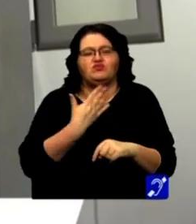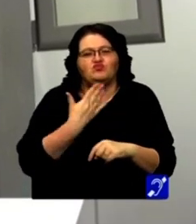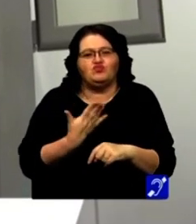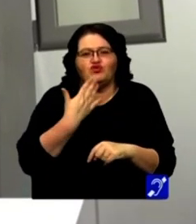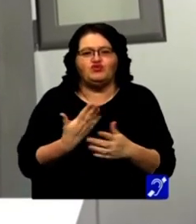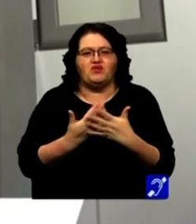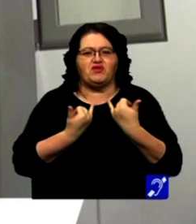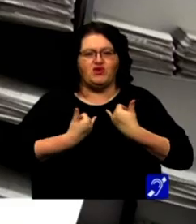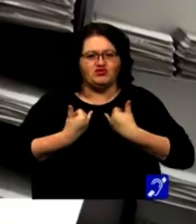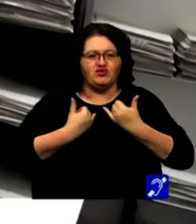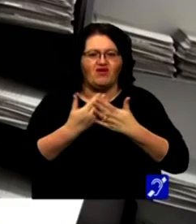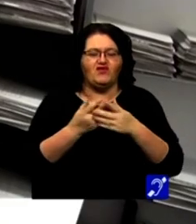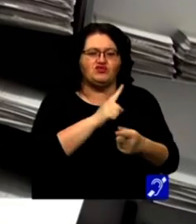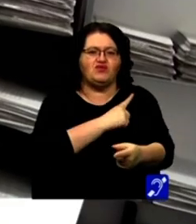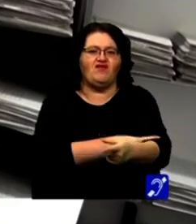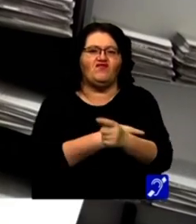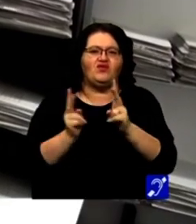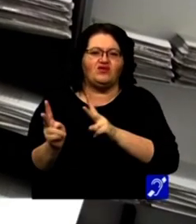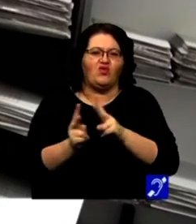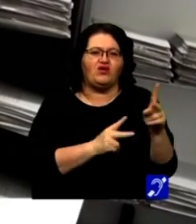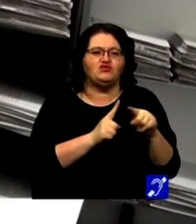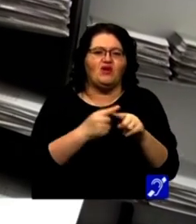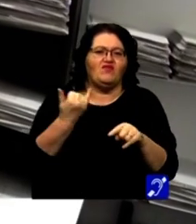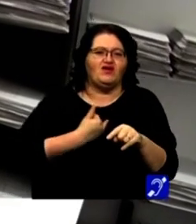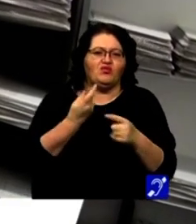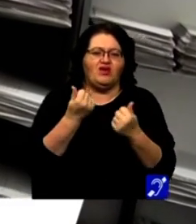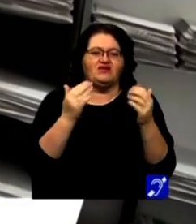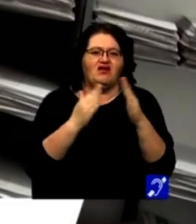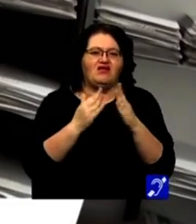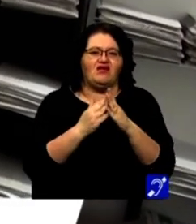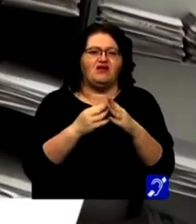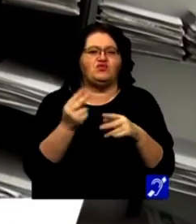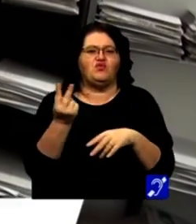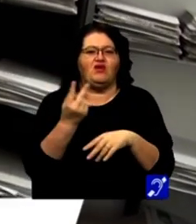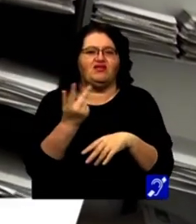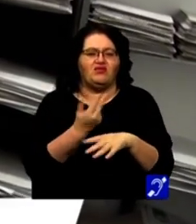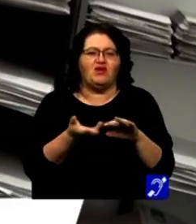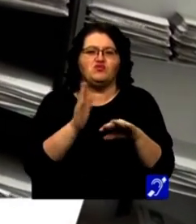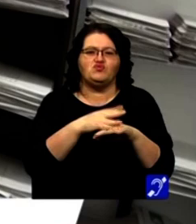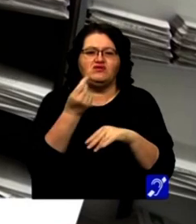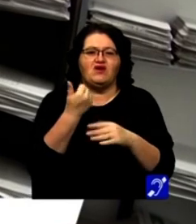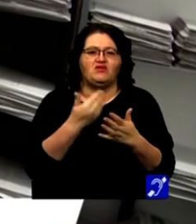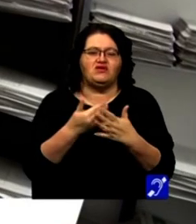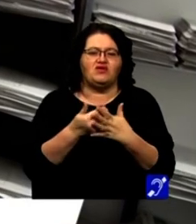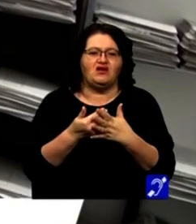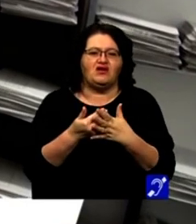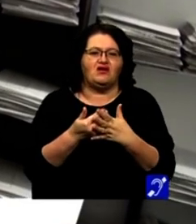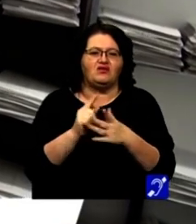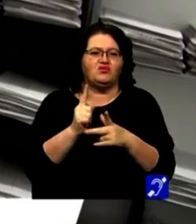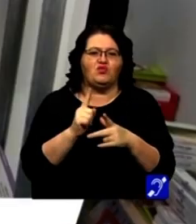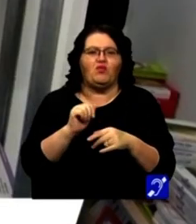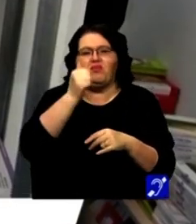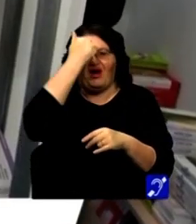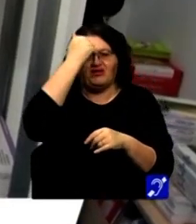mulțumesc. A fost un efort susținut și evident că am venit cu bani de acasă și nu bani puțin 2-3 lei, bani pe care nu îi